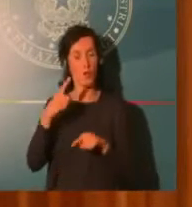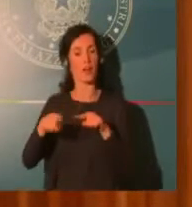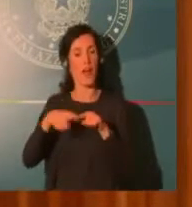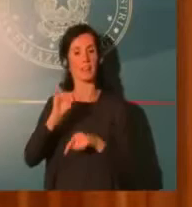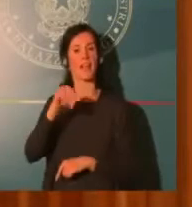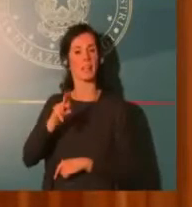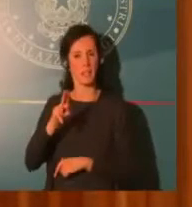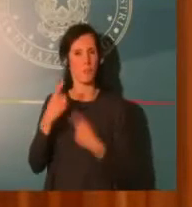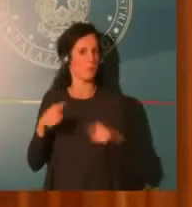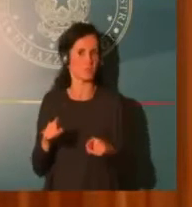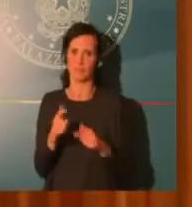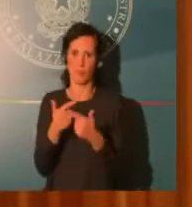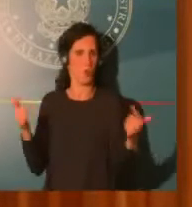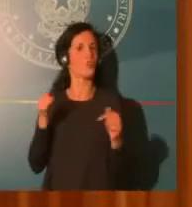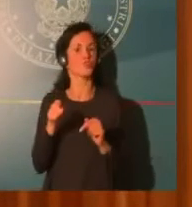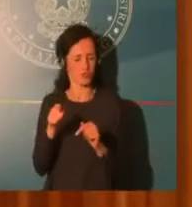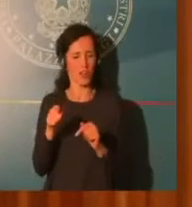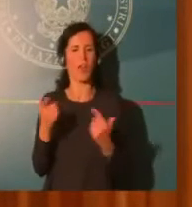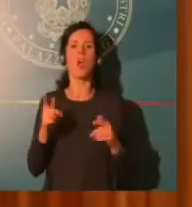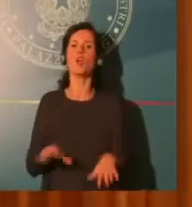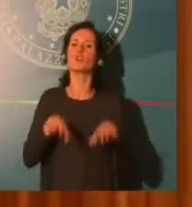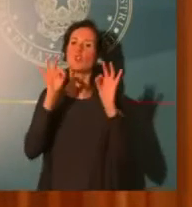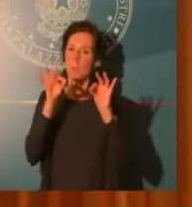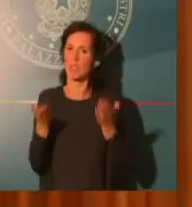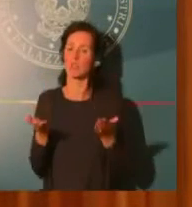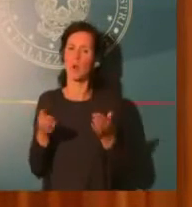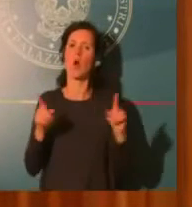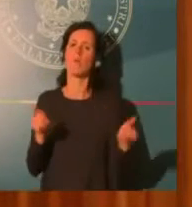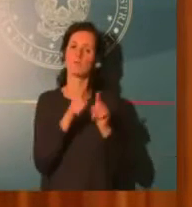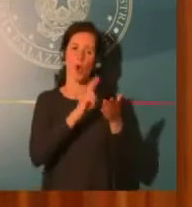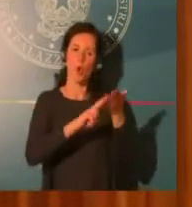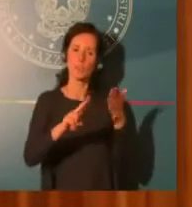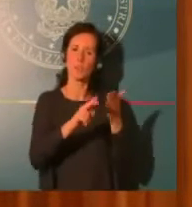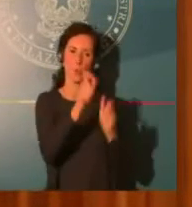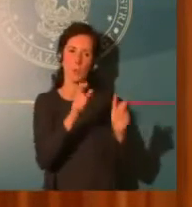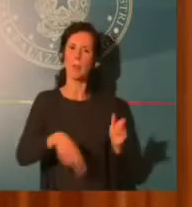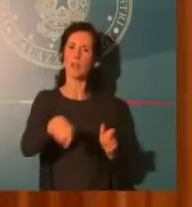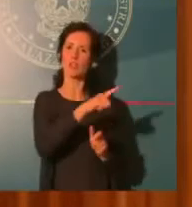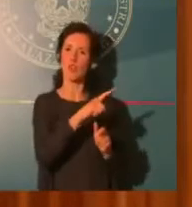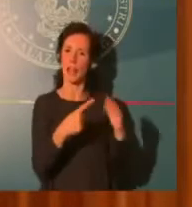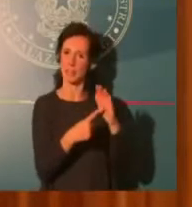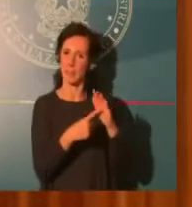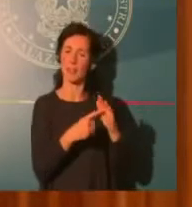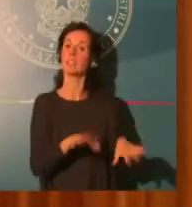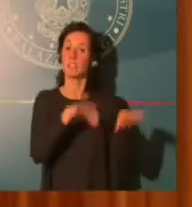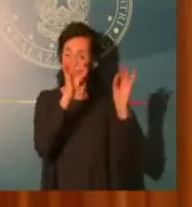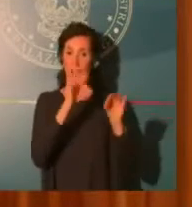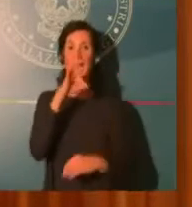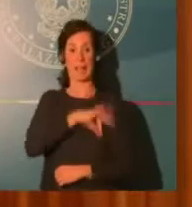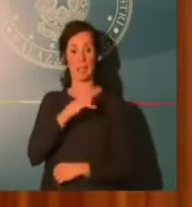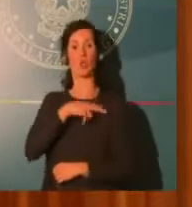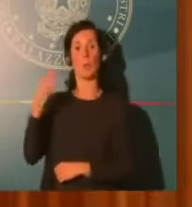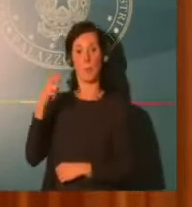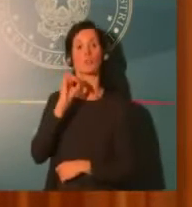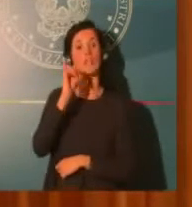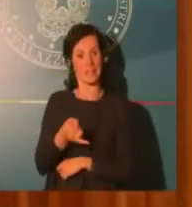Il credito d'imposta, questo sì, rispetto a tre mesi d'Italia di affitto, ma che è immediatamente cedibile al locatario. Quindi in questo